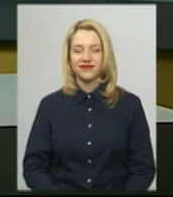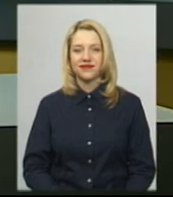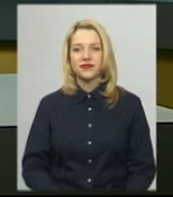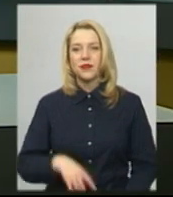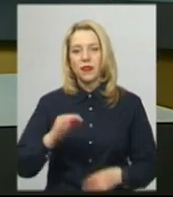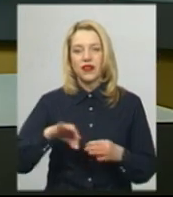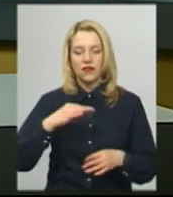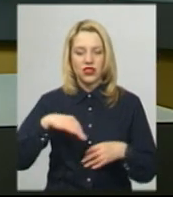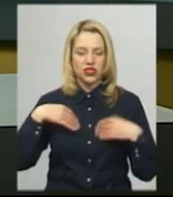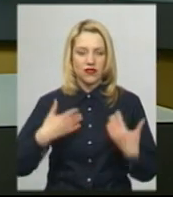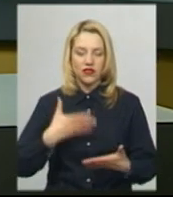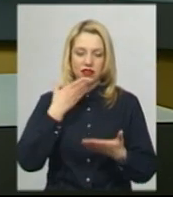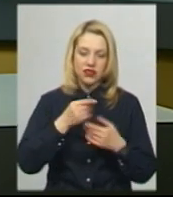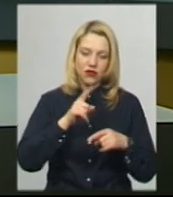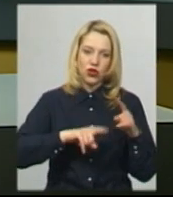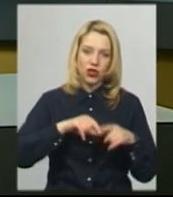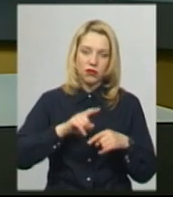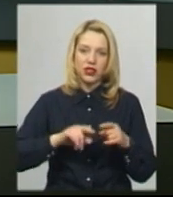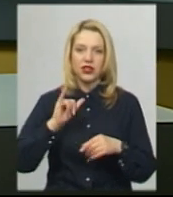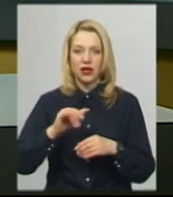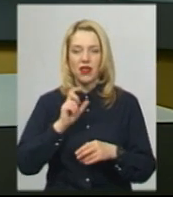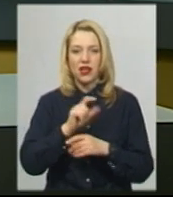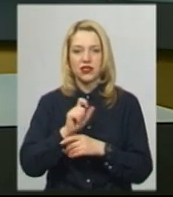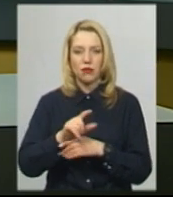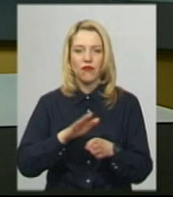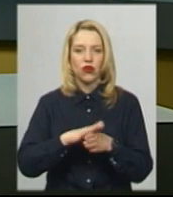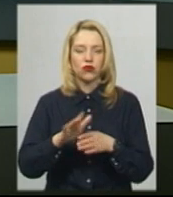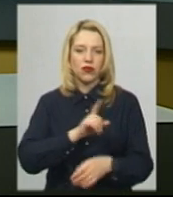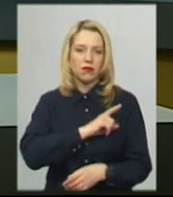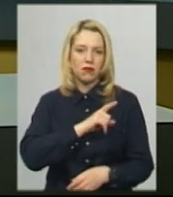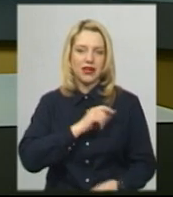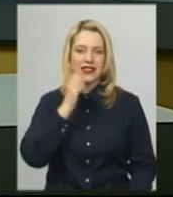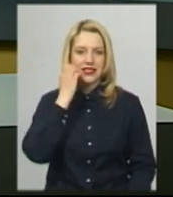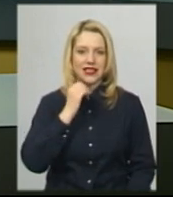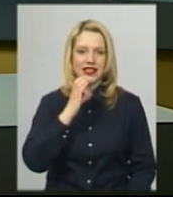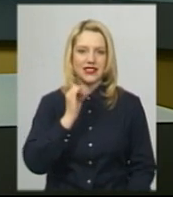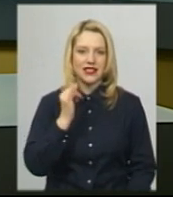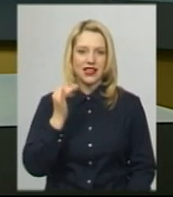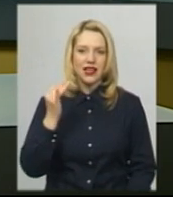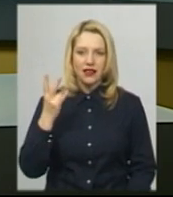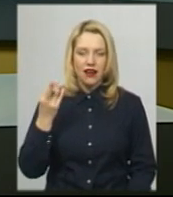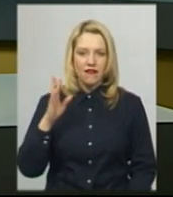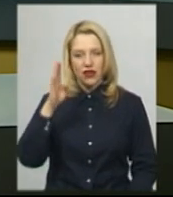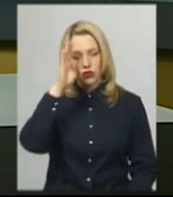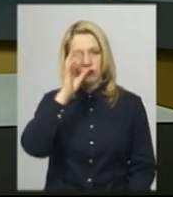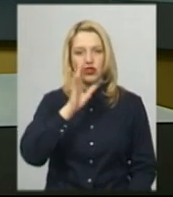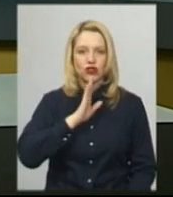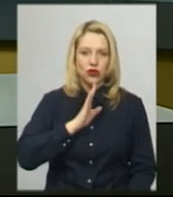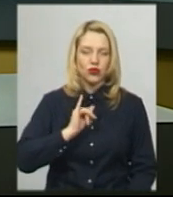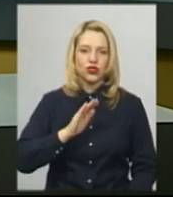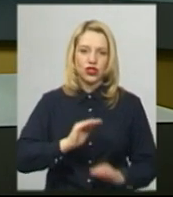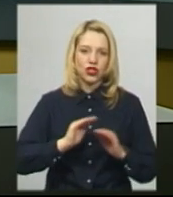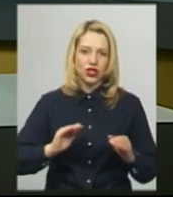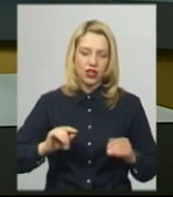Вишиванки своїм рідним та на замовлення виготовляє майстриня із старої синяви Лілія Скрипник. Це чоловічі, жіночі і дитячі